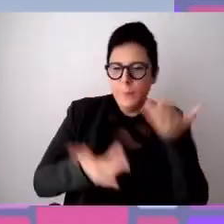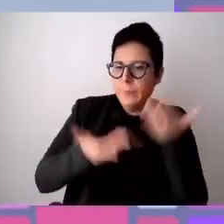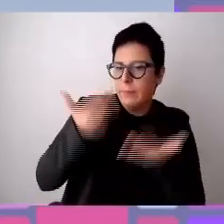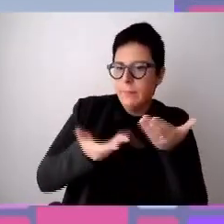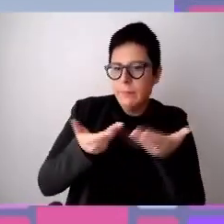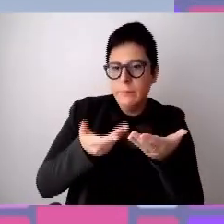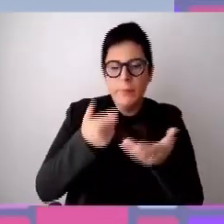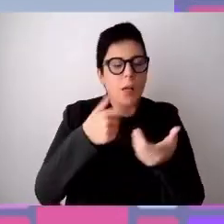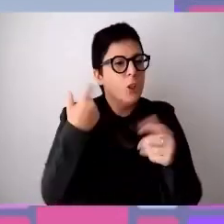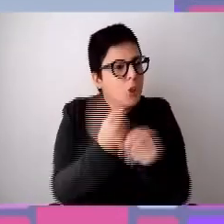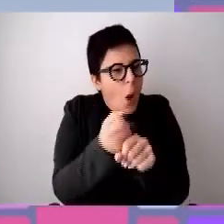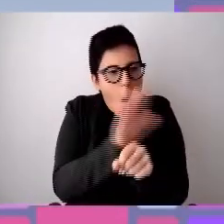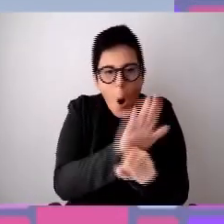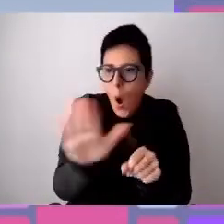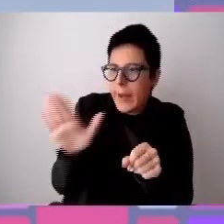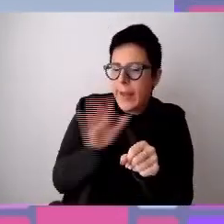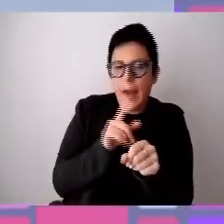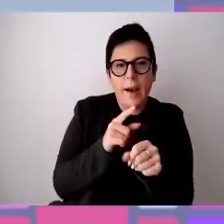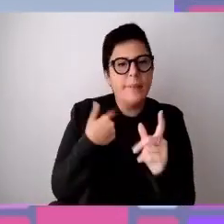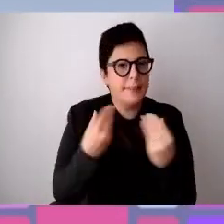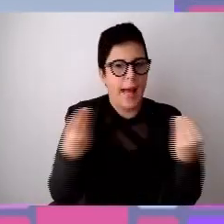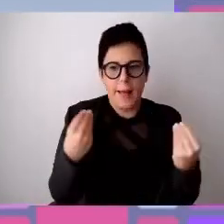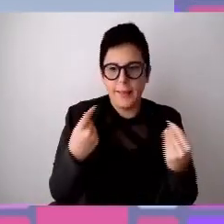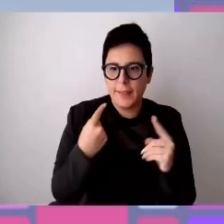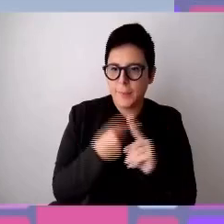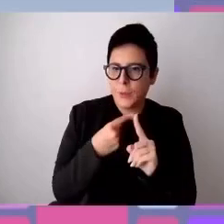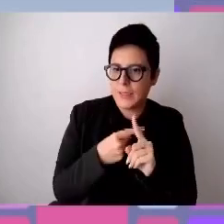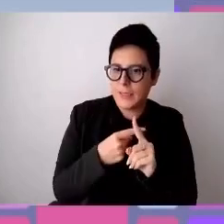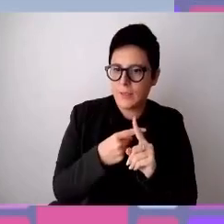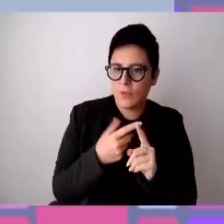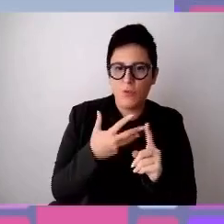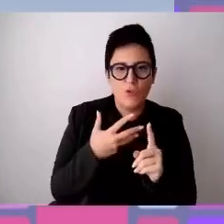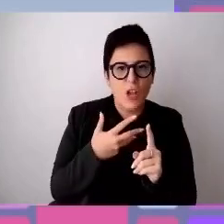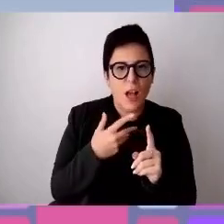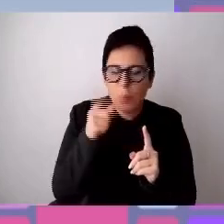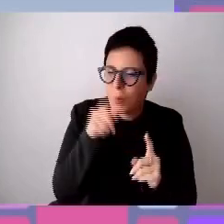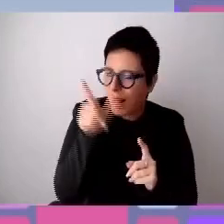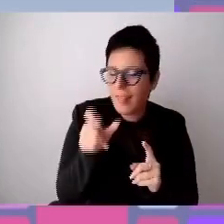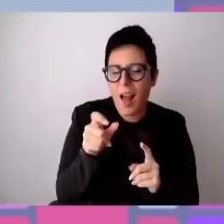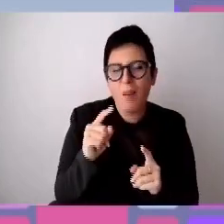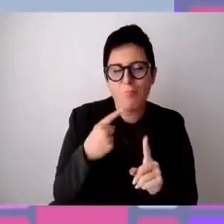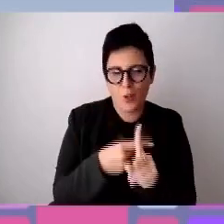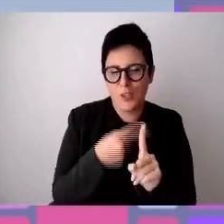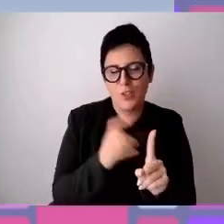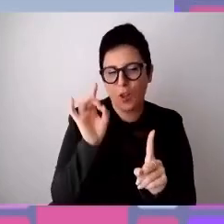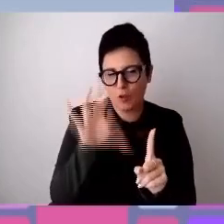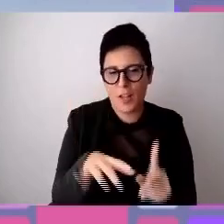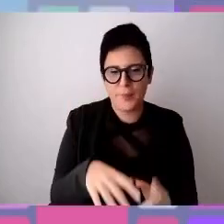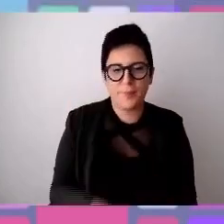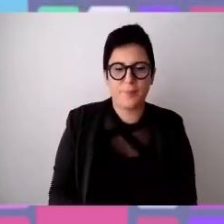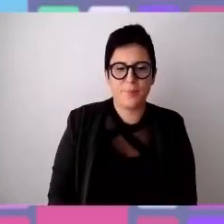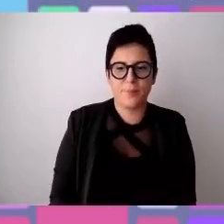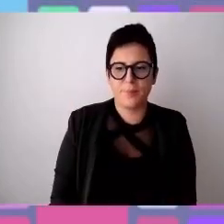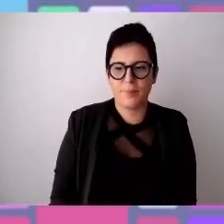percorso la loro storia sono molteplici quindi c'è del buono anche in Italia ecco ci rendiamo conto che ti ha